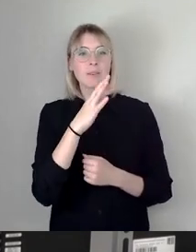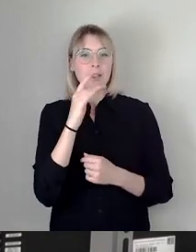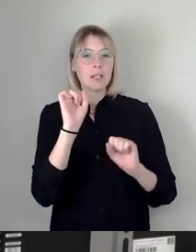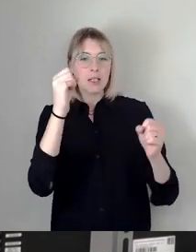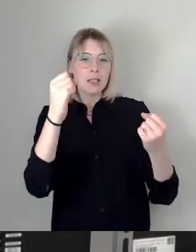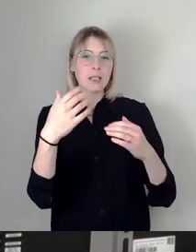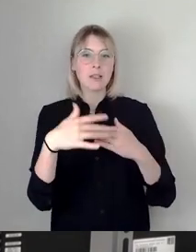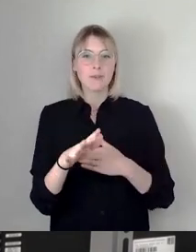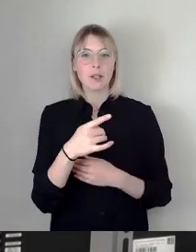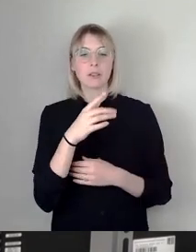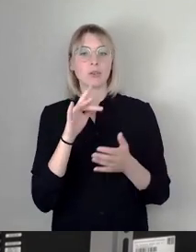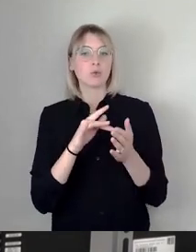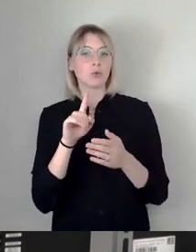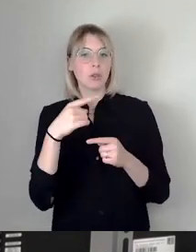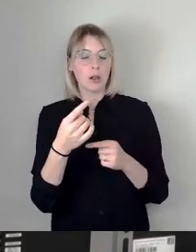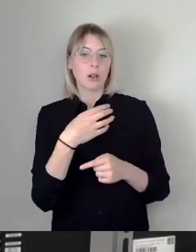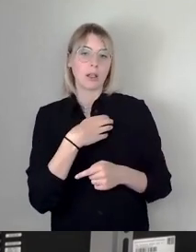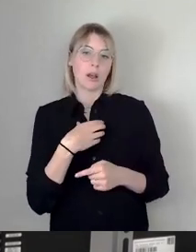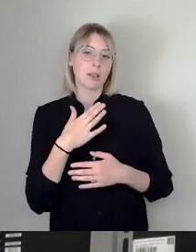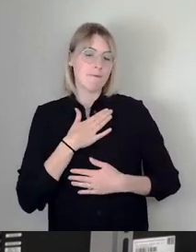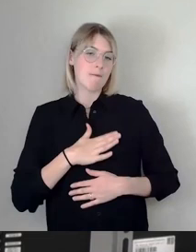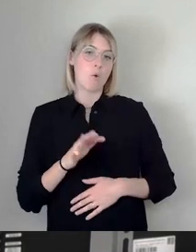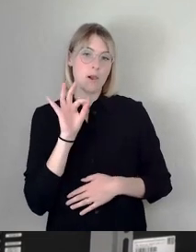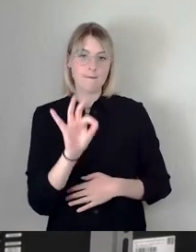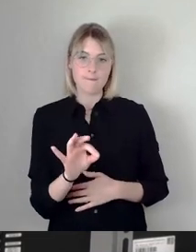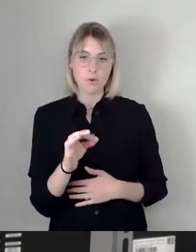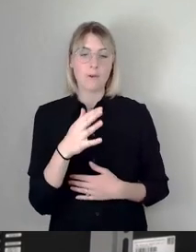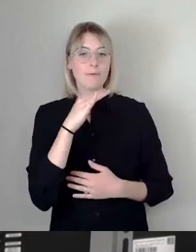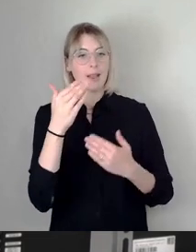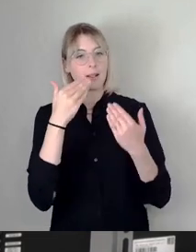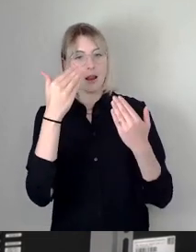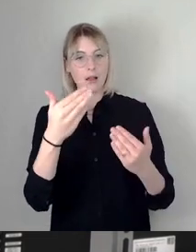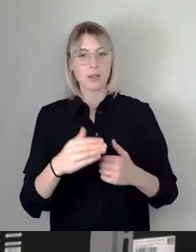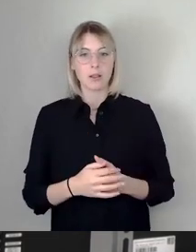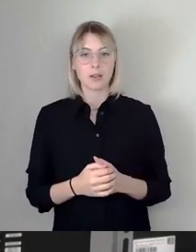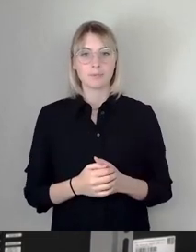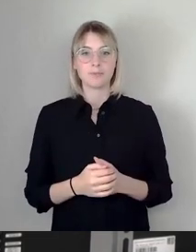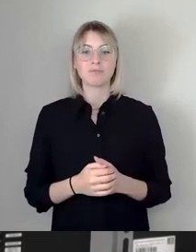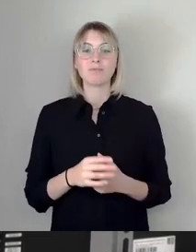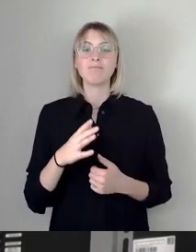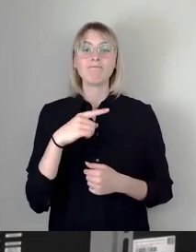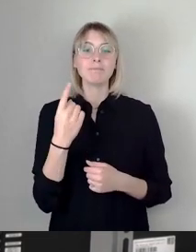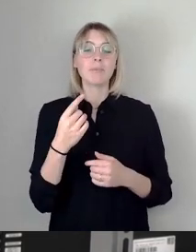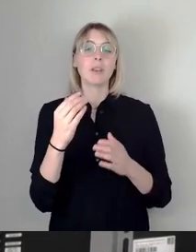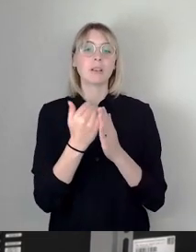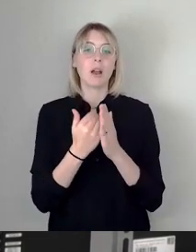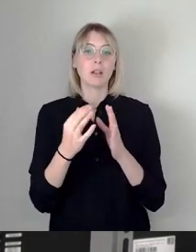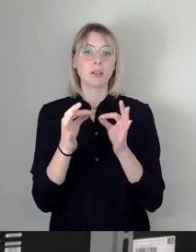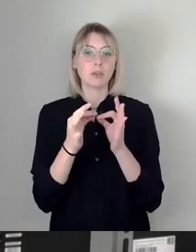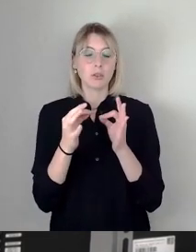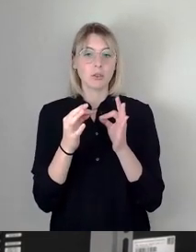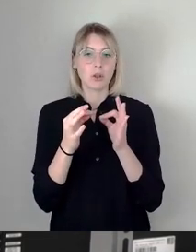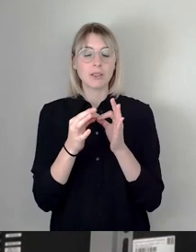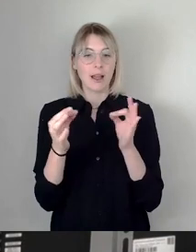beigetragen. Vielen Dank dafür. Ich habe mit Blick auf unsere Tagesordnung, die lange nach der Wissenschaften und nicht